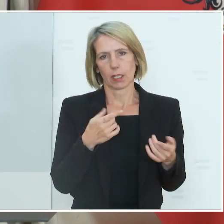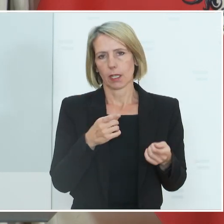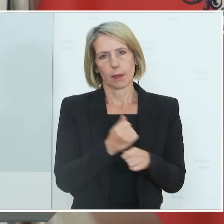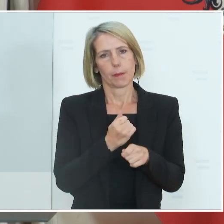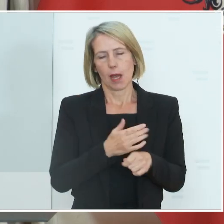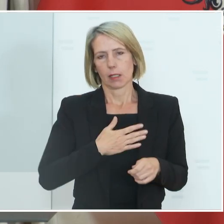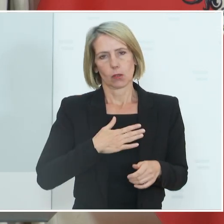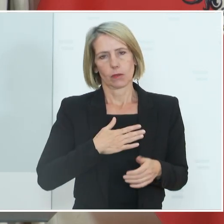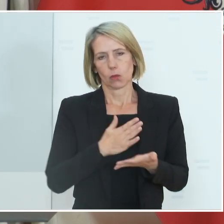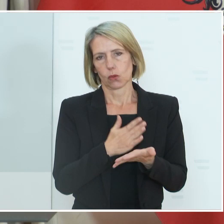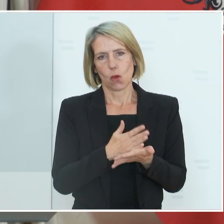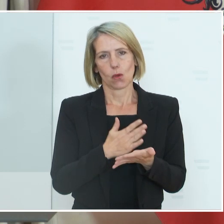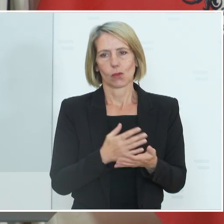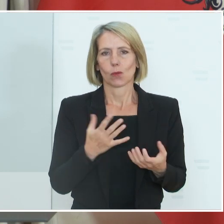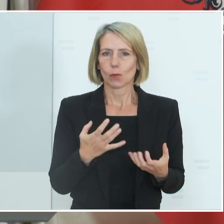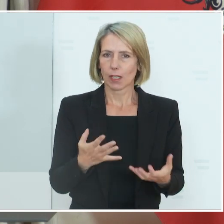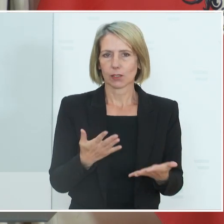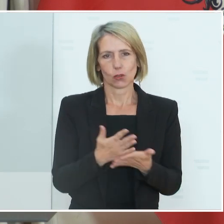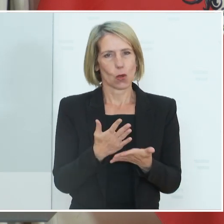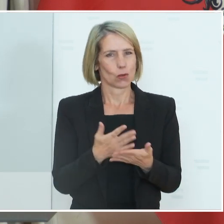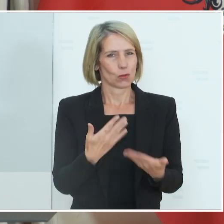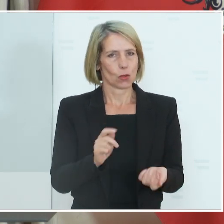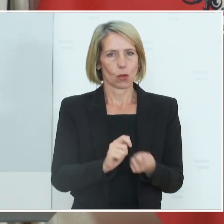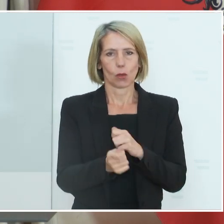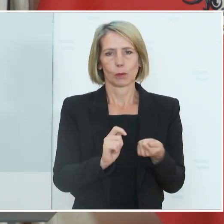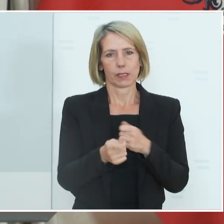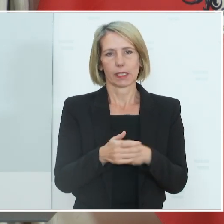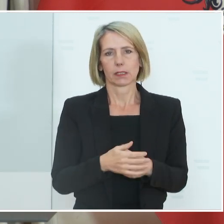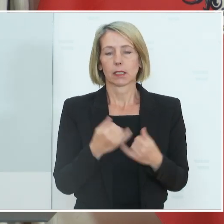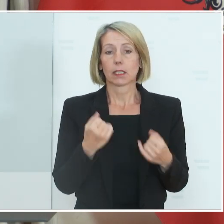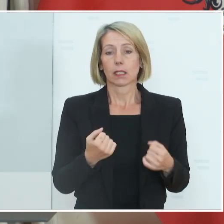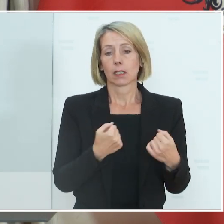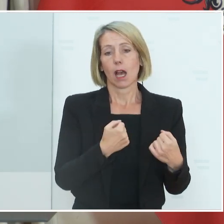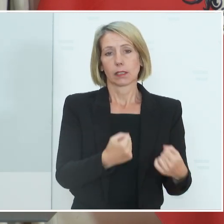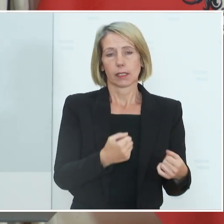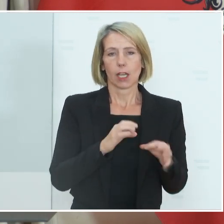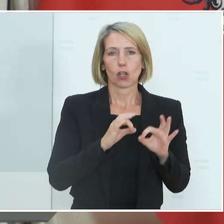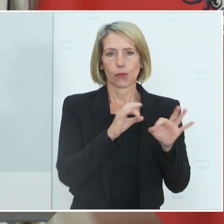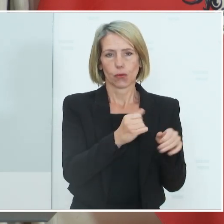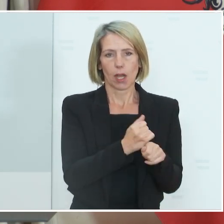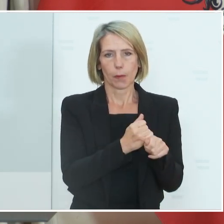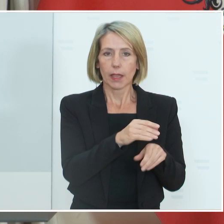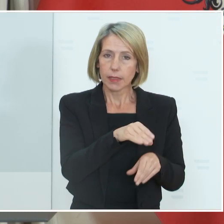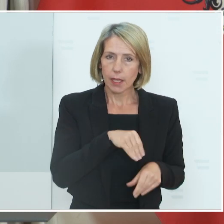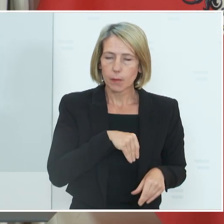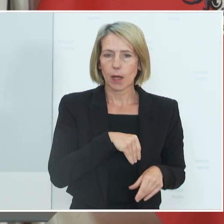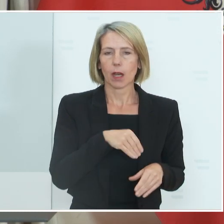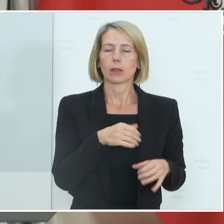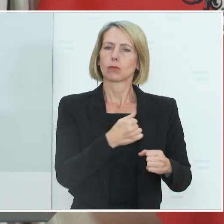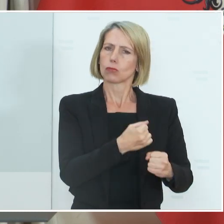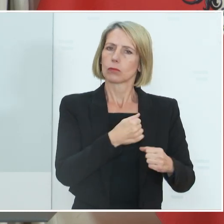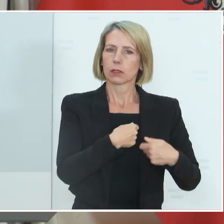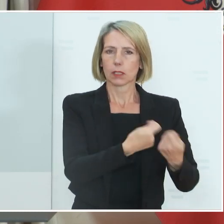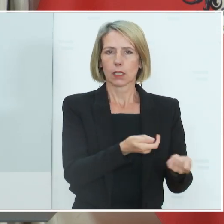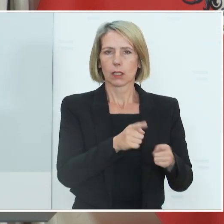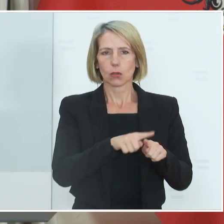schon praktizieren. Wir schaffen jetzt mit dieser Regelung Sicherheit auf der einen Seite für die Arbeitnehmerinnen und die Arbeitnehmer, auf der anderen Seite aber